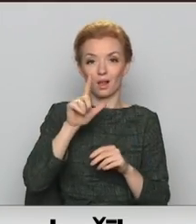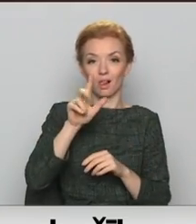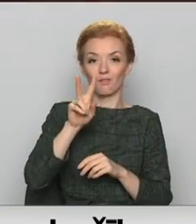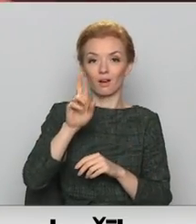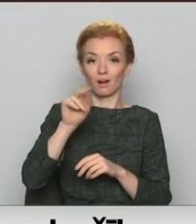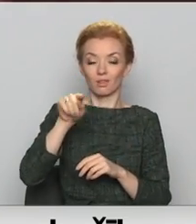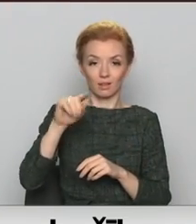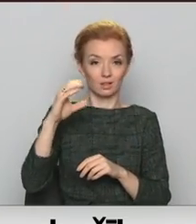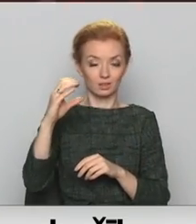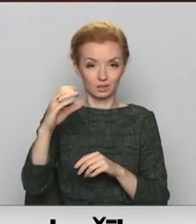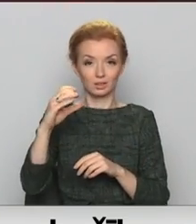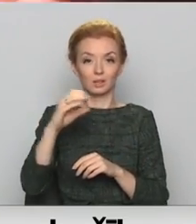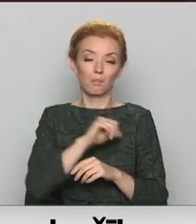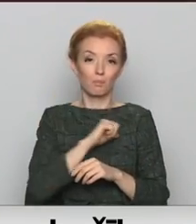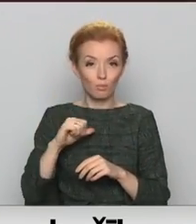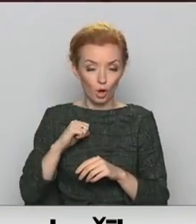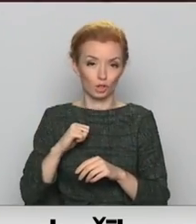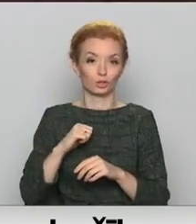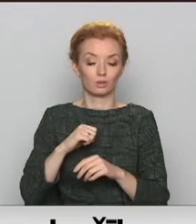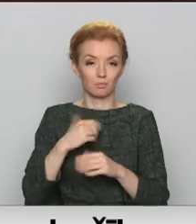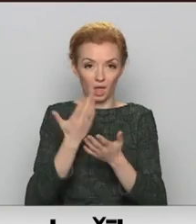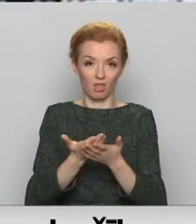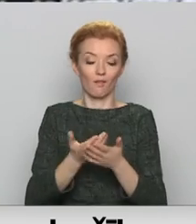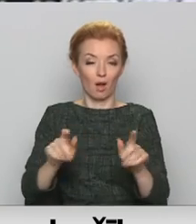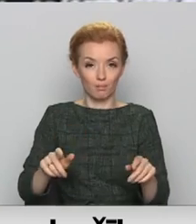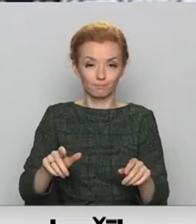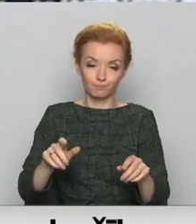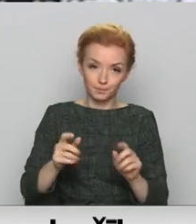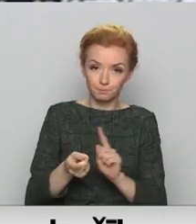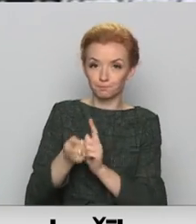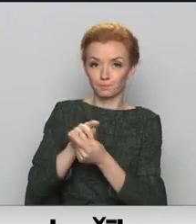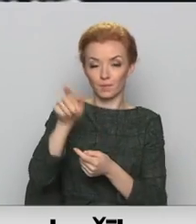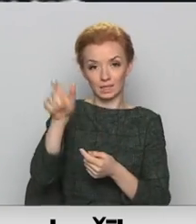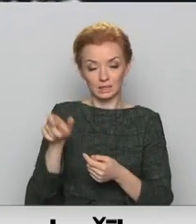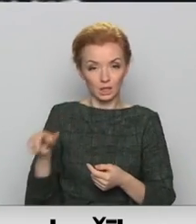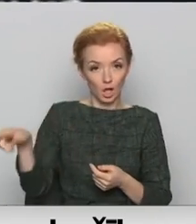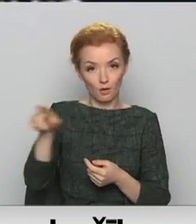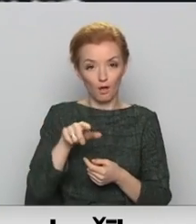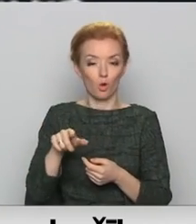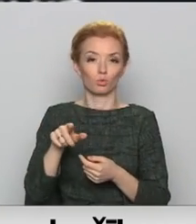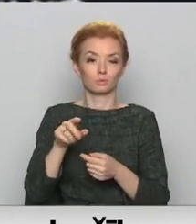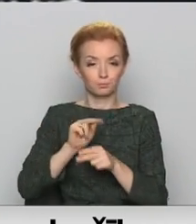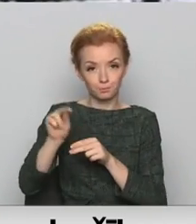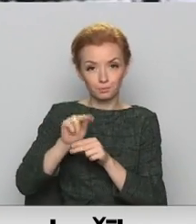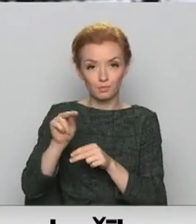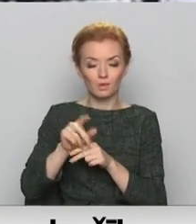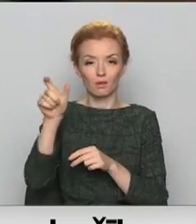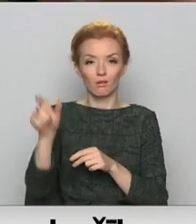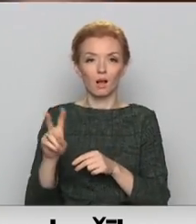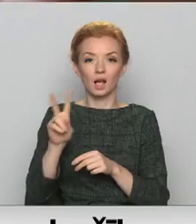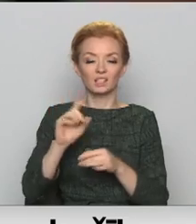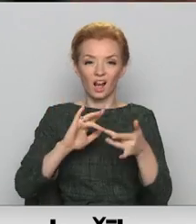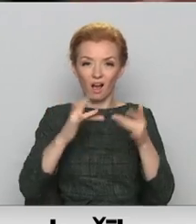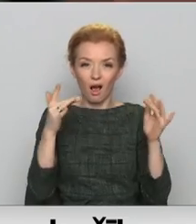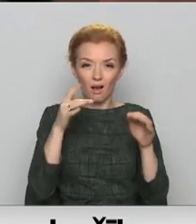piedāvājums paredz audzināt pašiem savus kiberdrošības speciālistus, pārvilinot uz valsts pārvalde tā sauktos labos hakerus, kuri